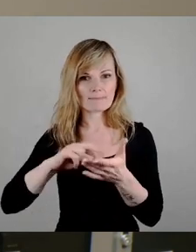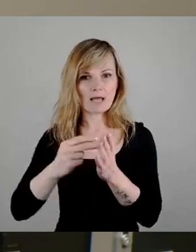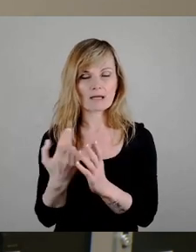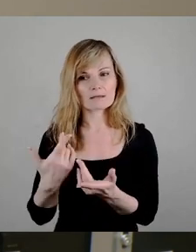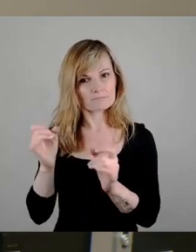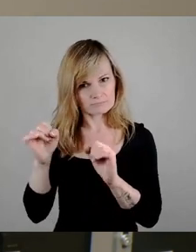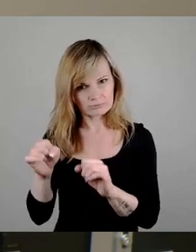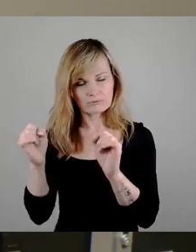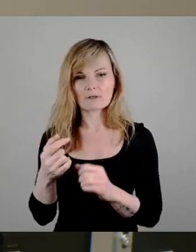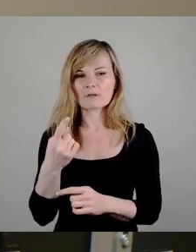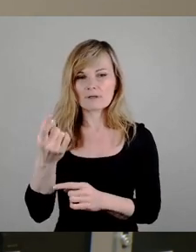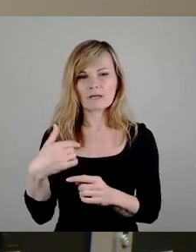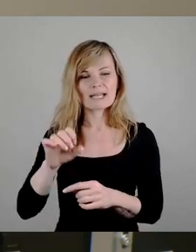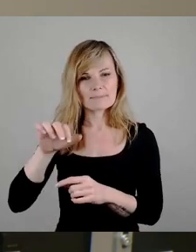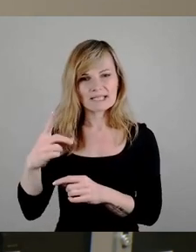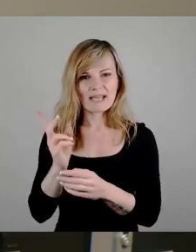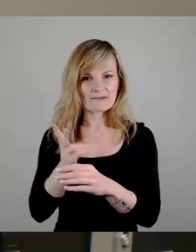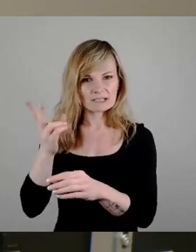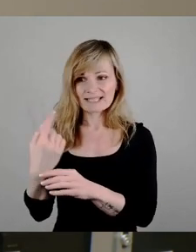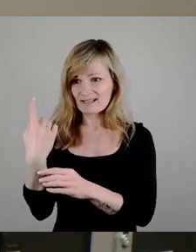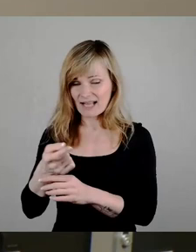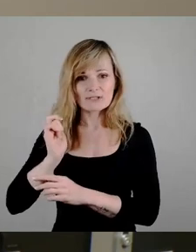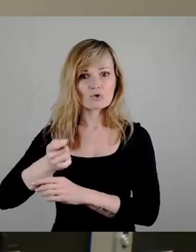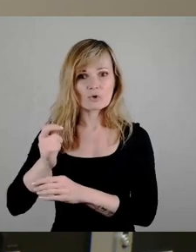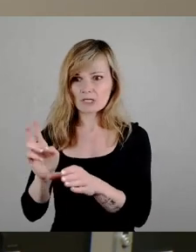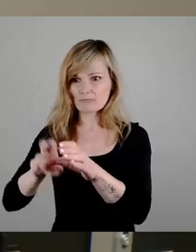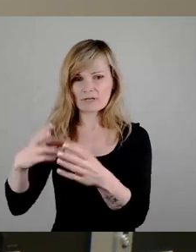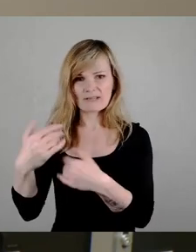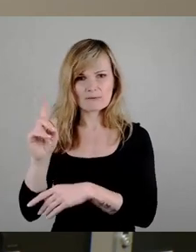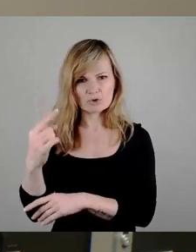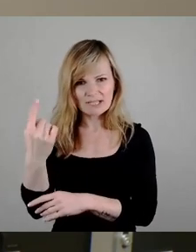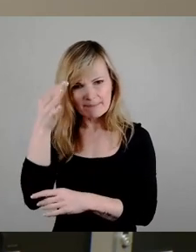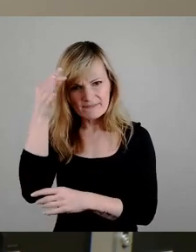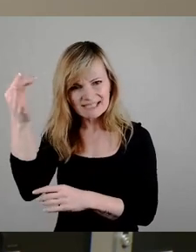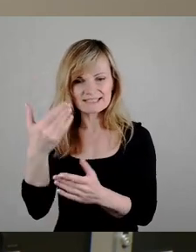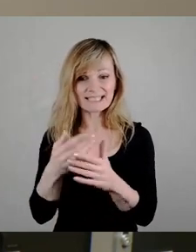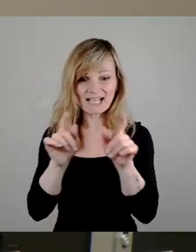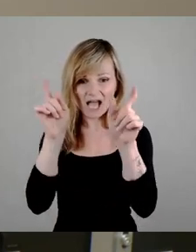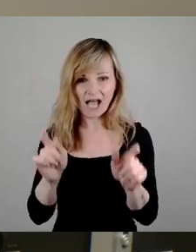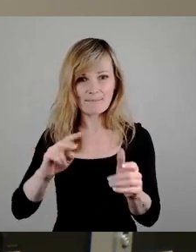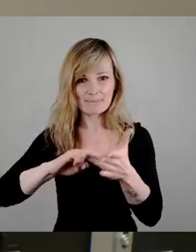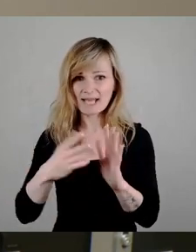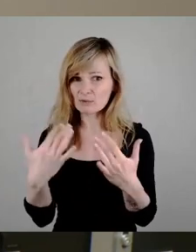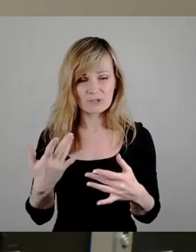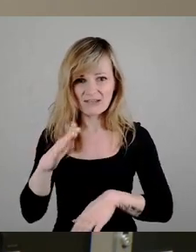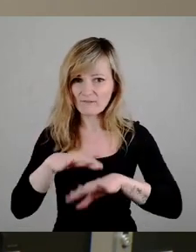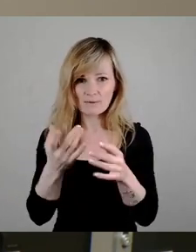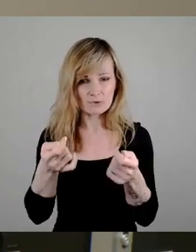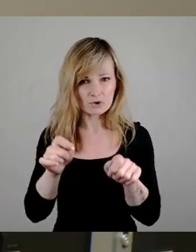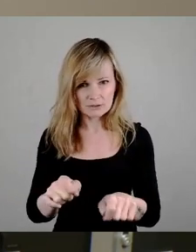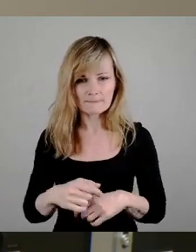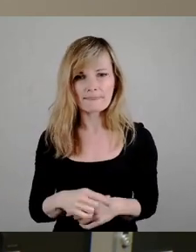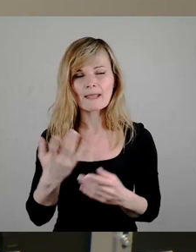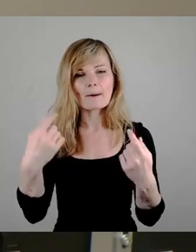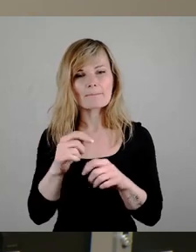Jury. Sie müssten das eigentlich auch wissen. Denn dieser Rahmenplan ist noch nicht mal beschlossen. Und selbst wenn, entfaltet er aus Baurechtlicher Sicht keinerlei